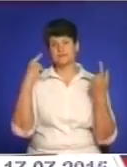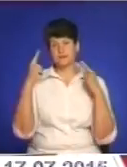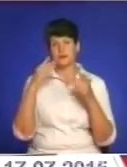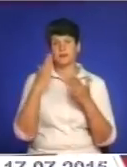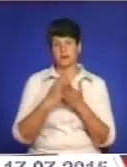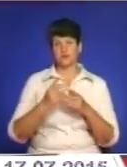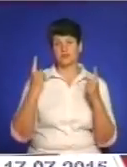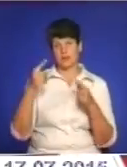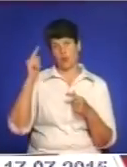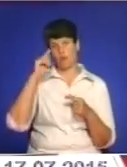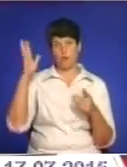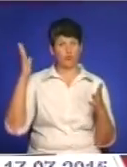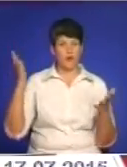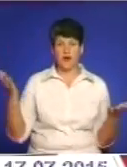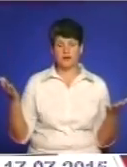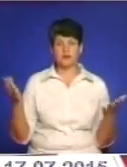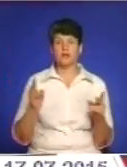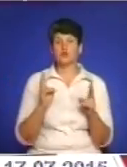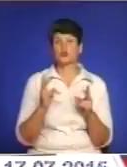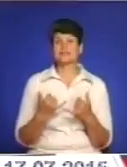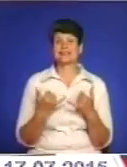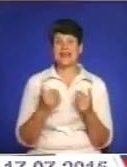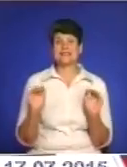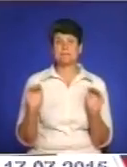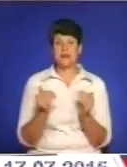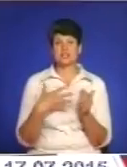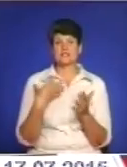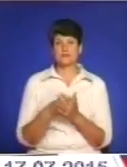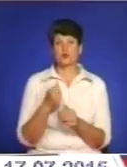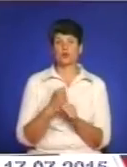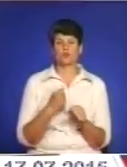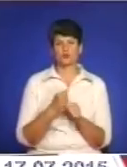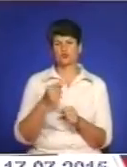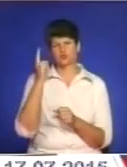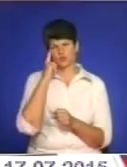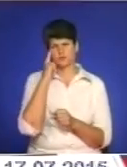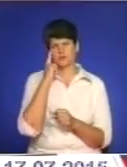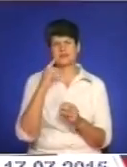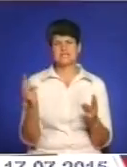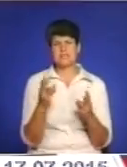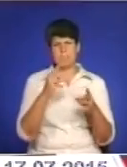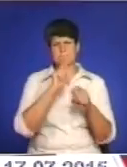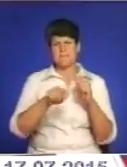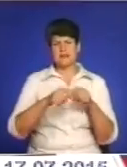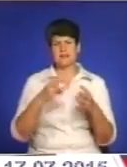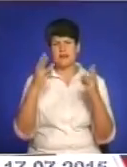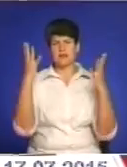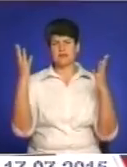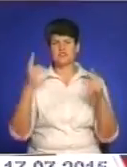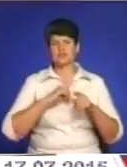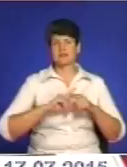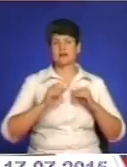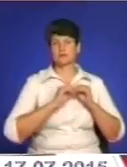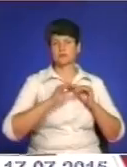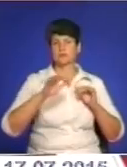великою популярністю, і хтось для зменшення своїх робіт думає, ну, запалив, воно швиденько пішло,